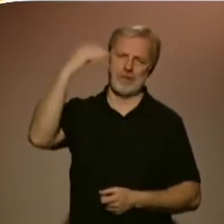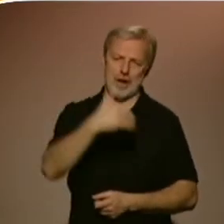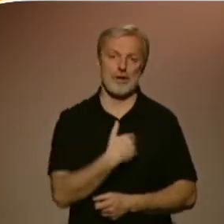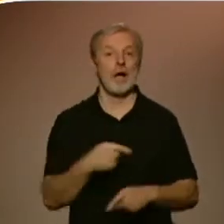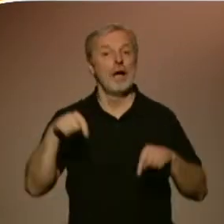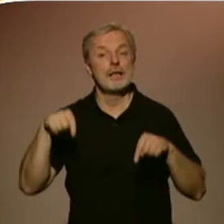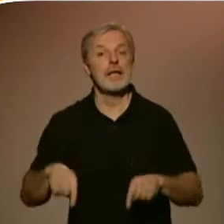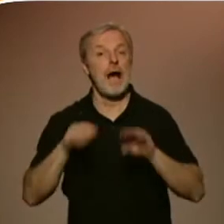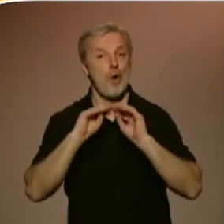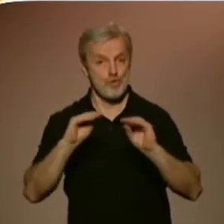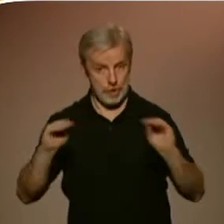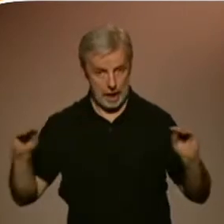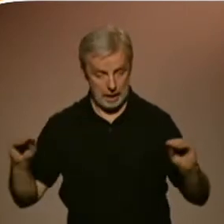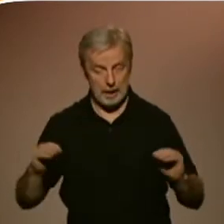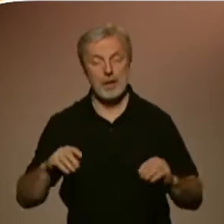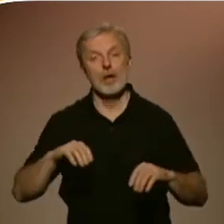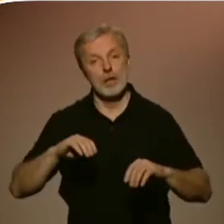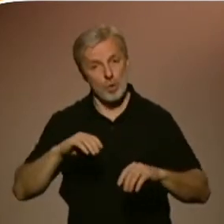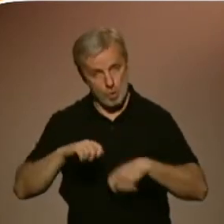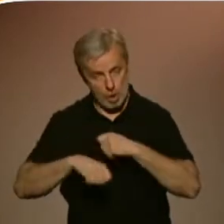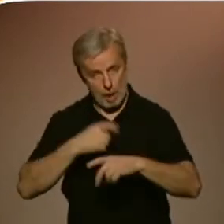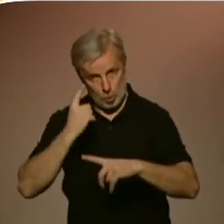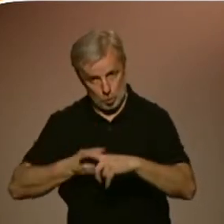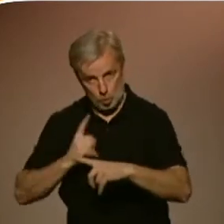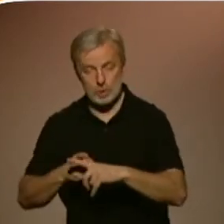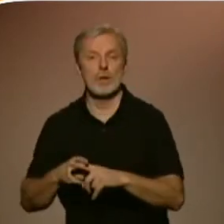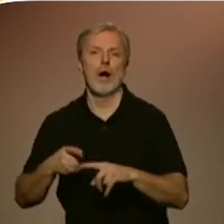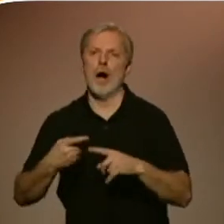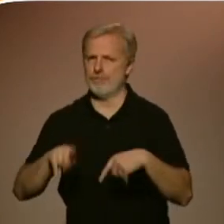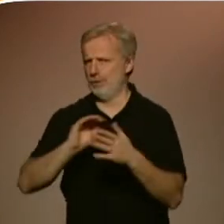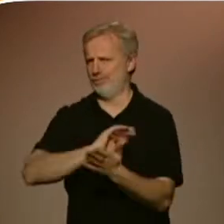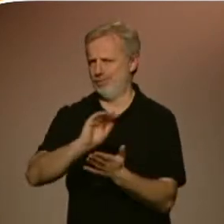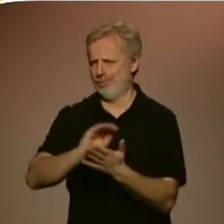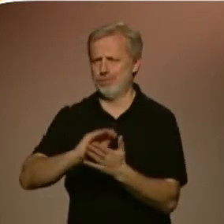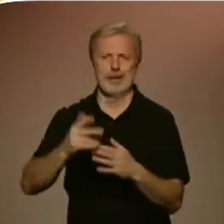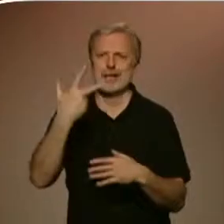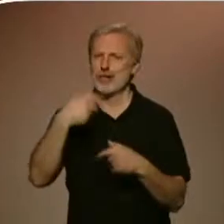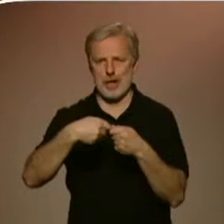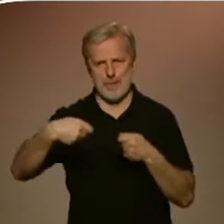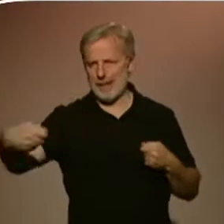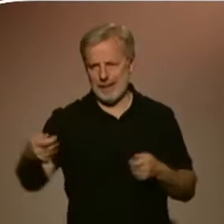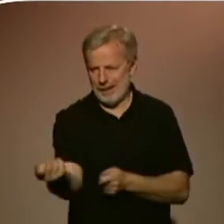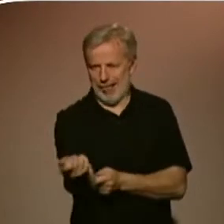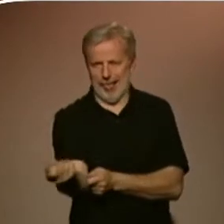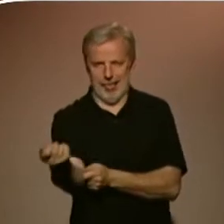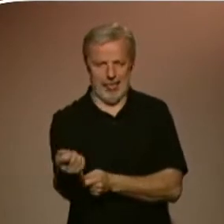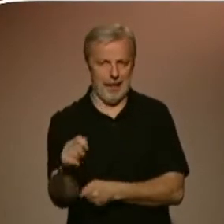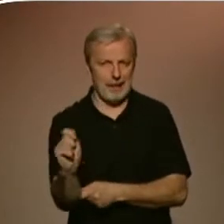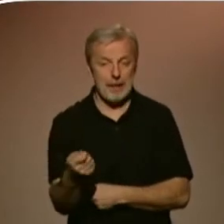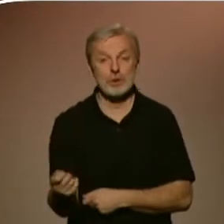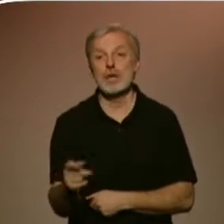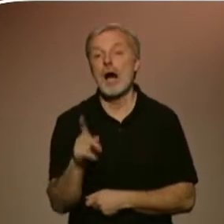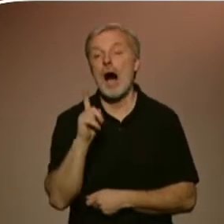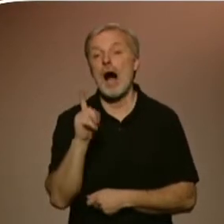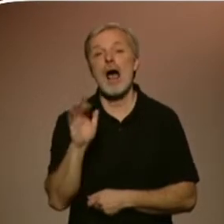já jsem byl studentem. Já si vždycky našim kurzistům snažím víc vstříct, ale někdy takovým úkolem, který jde proti naturelu toho studenta, ho můžete